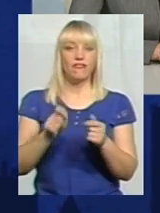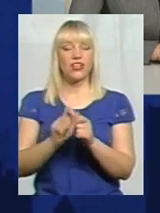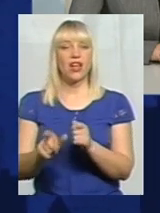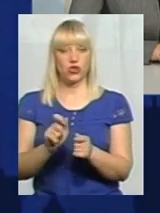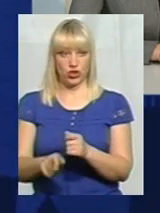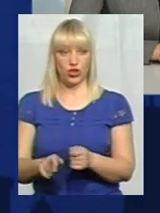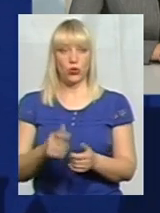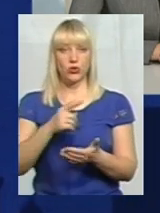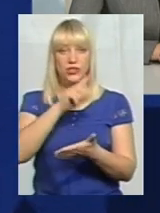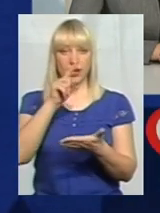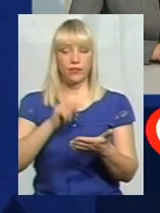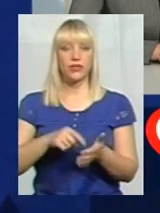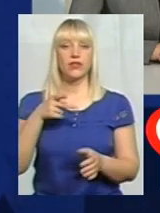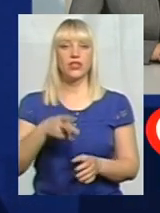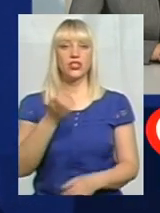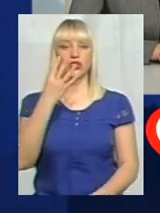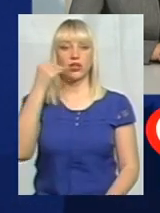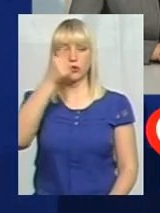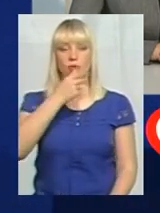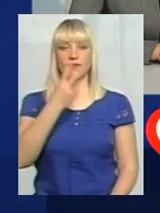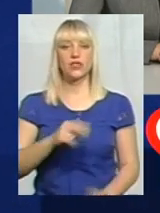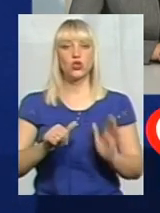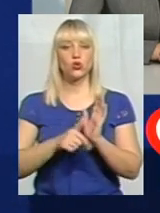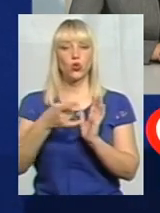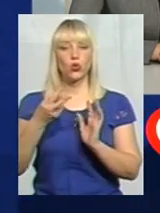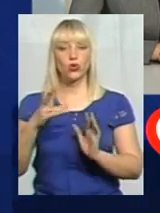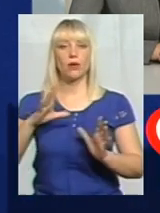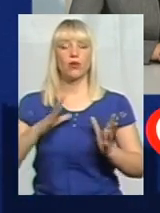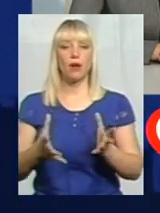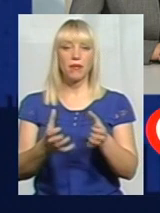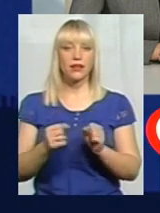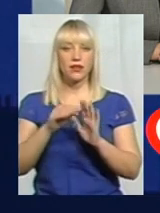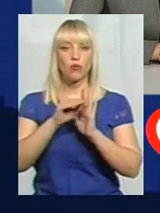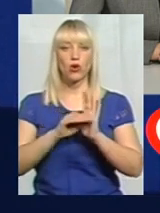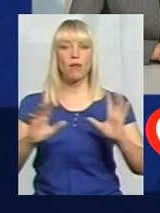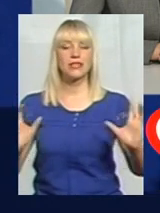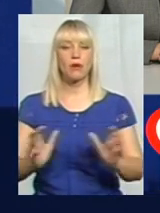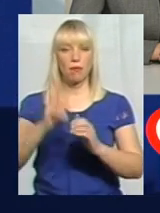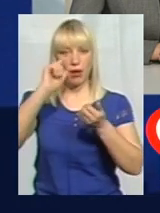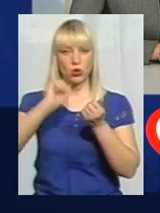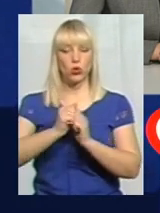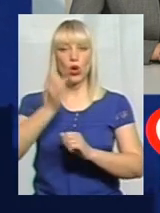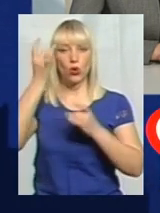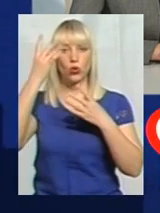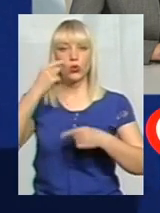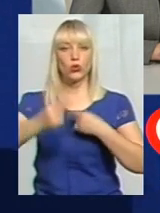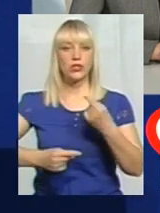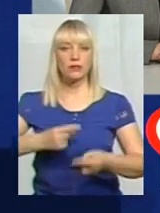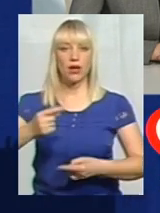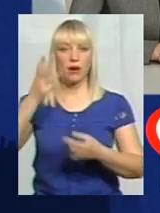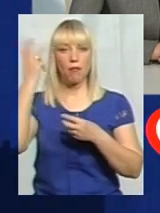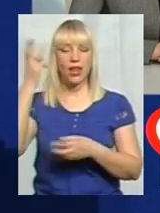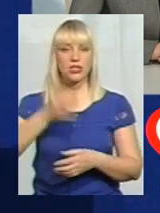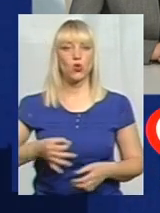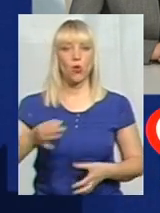У 2014 році, 26 грудня, була прийнята програма збереження пам'яток культурних спадщинок в Мальницькій області